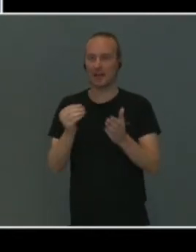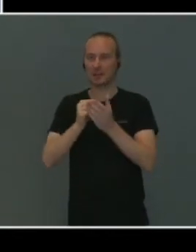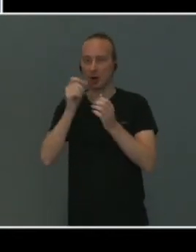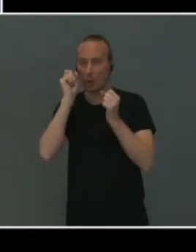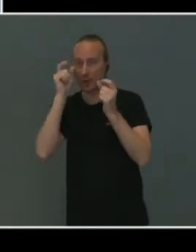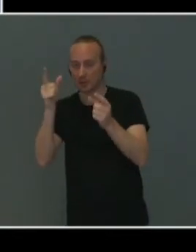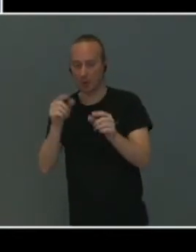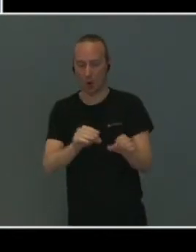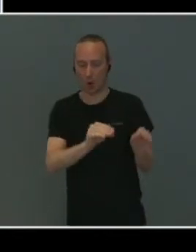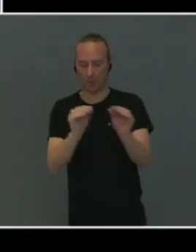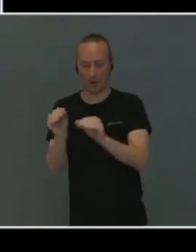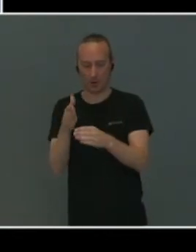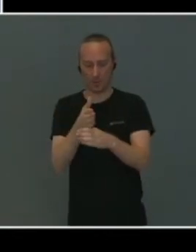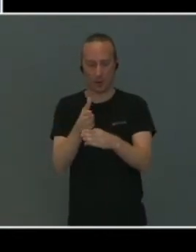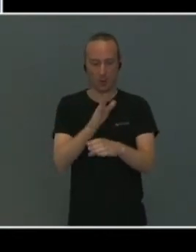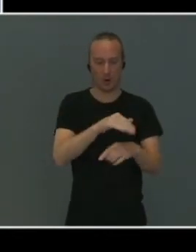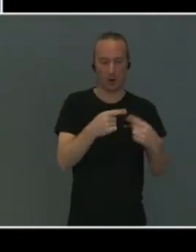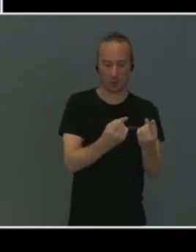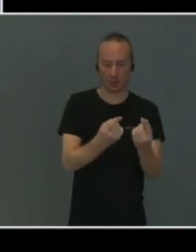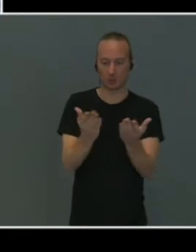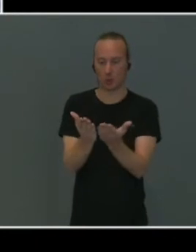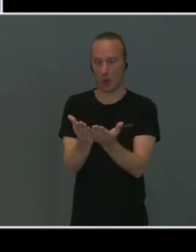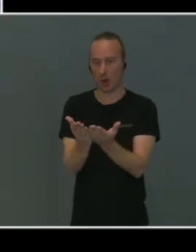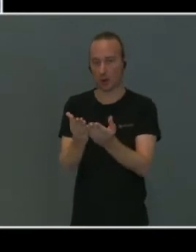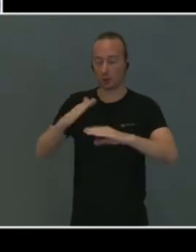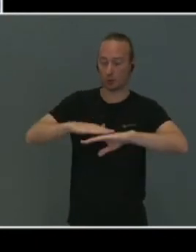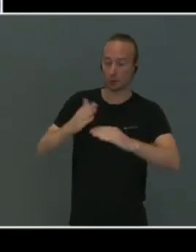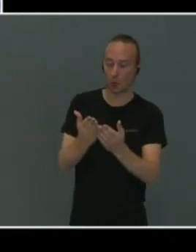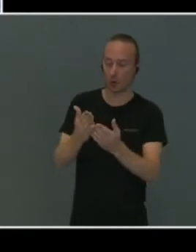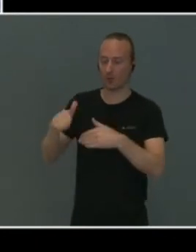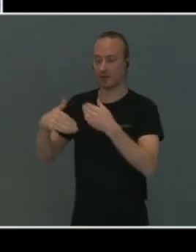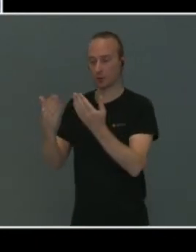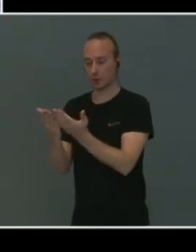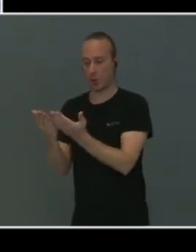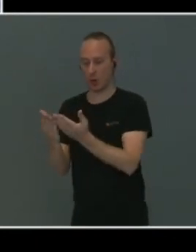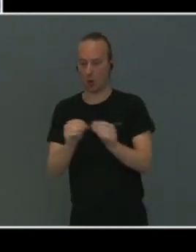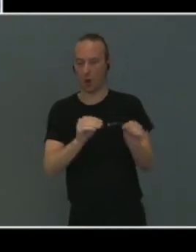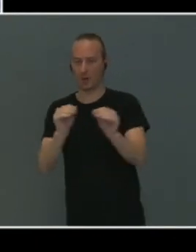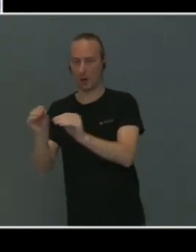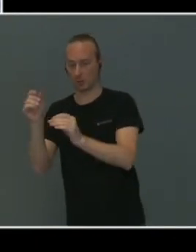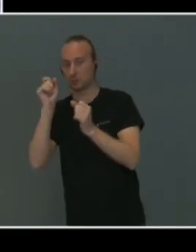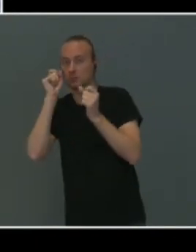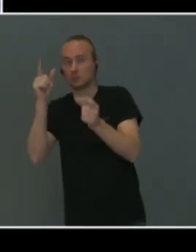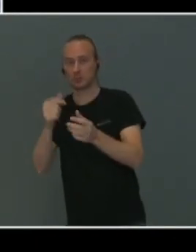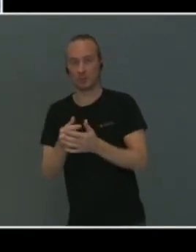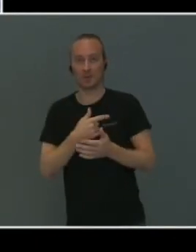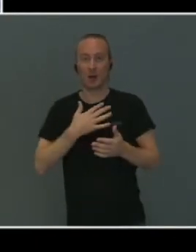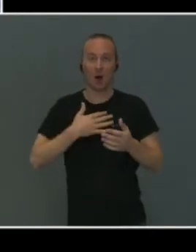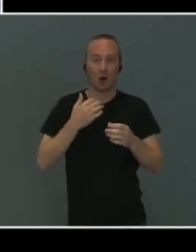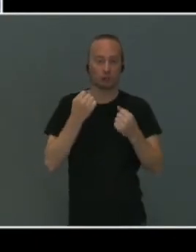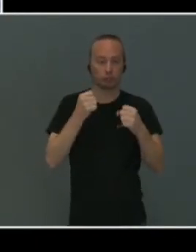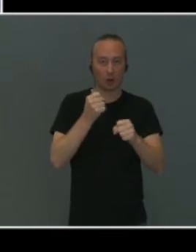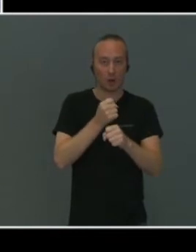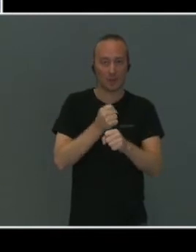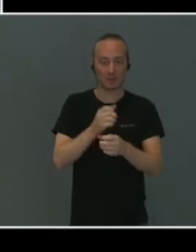overgangene mellom barnehage og skole og grunnskole og videregående. Vi har satt i gang et arbeid med en strategi for at